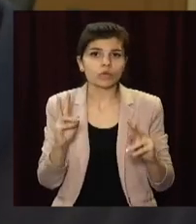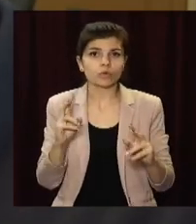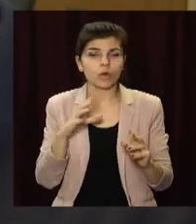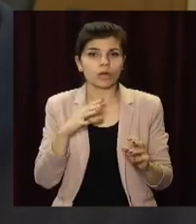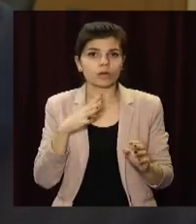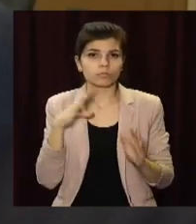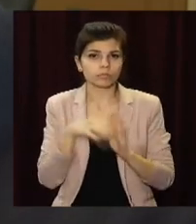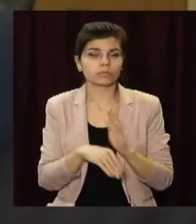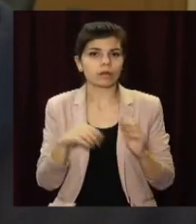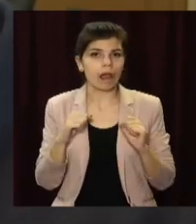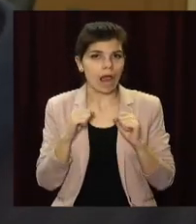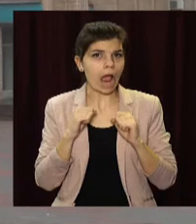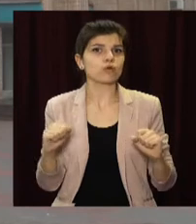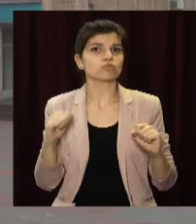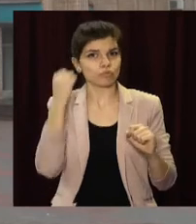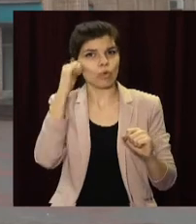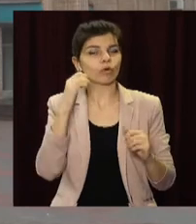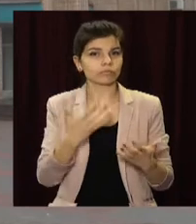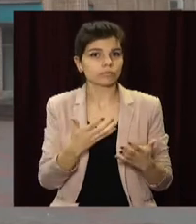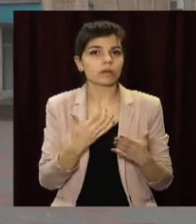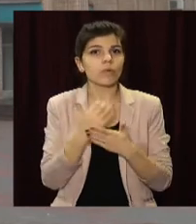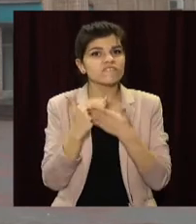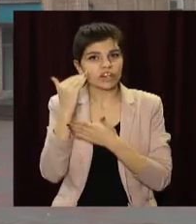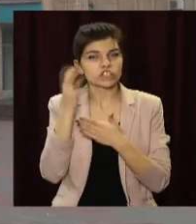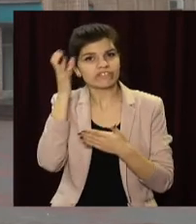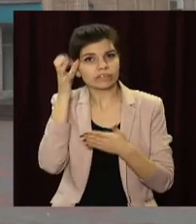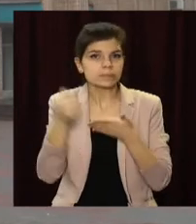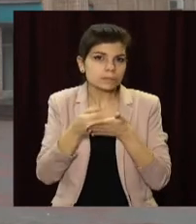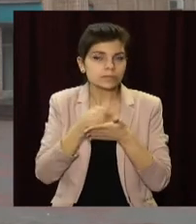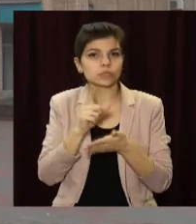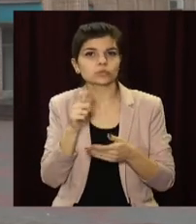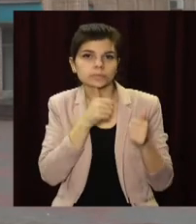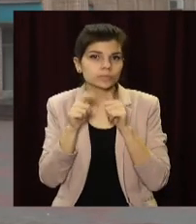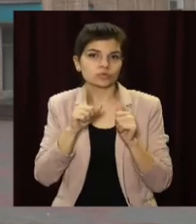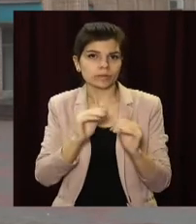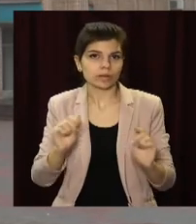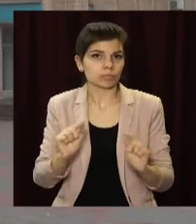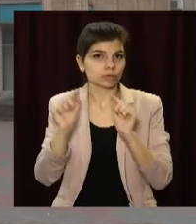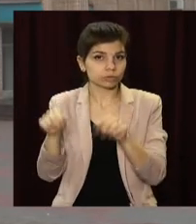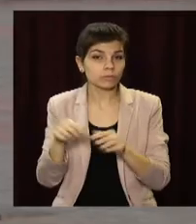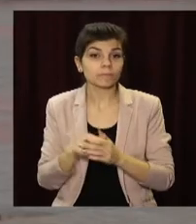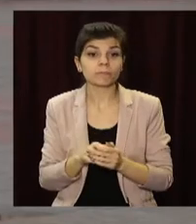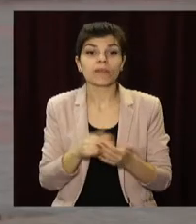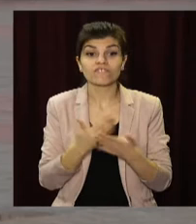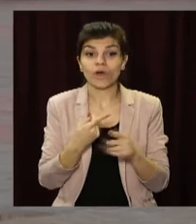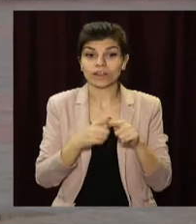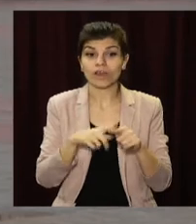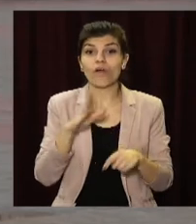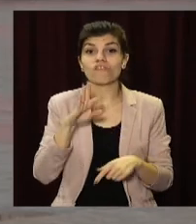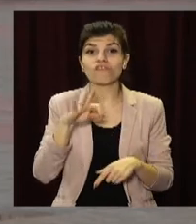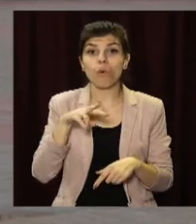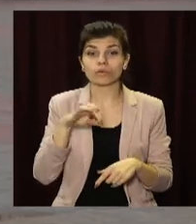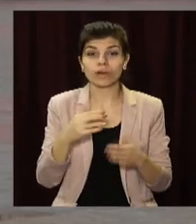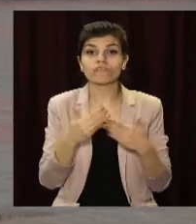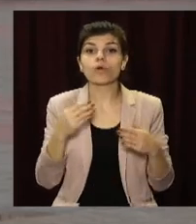допомогти в поступленні в высші учебні учебні. Кам'янське – друге місто після Дніпра, куди приїхали волонтери з допомогою від української діаспори.